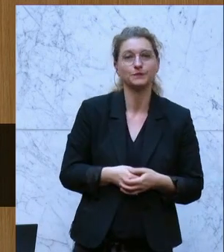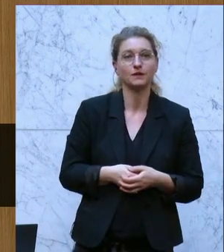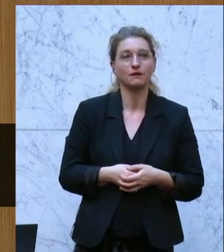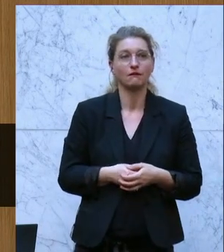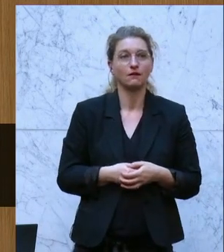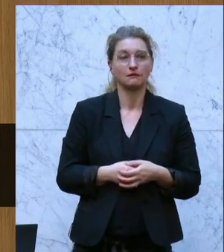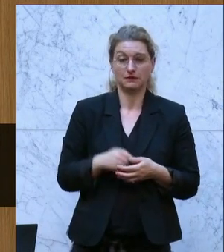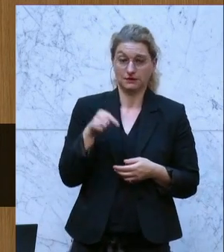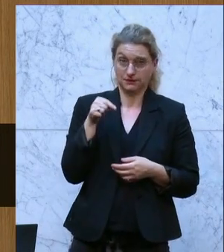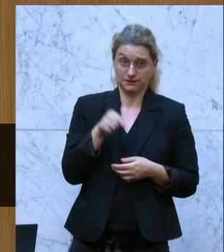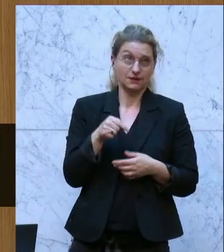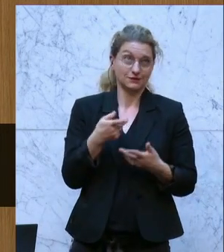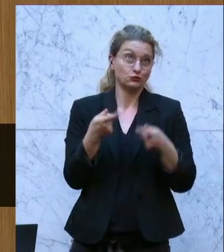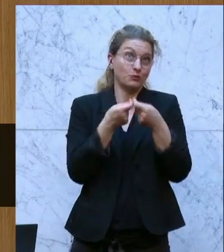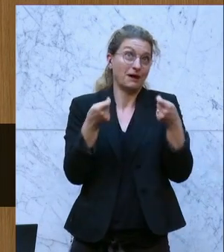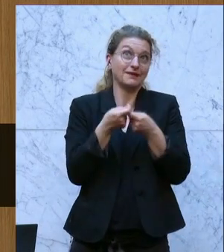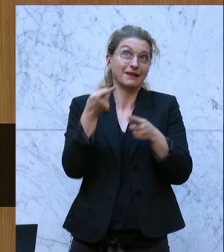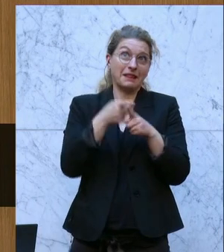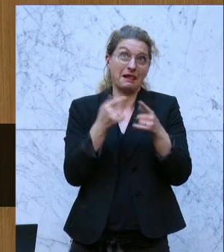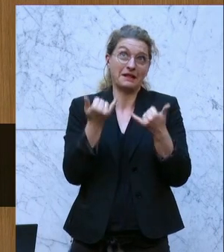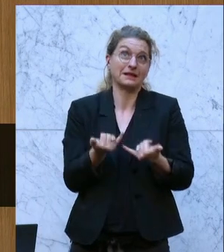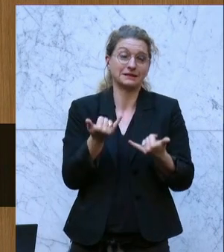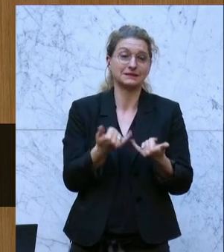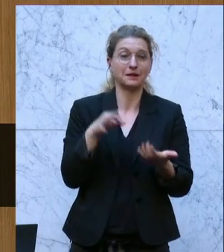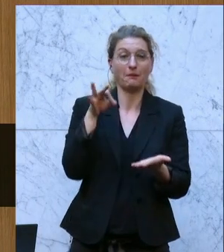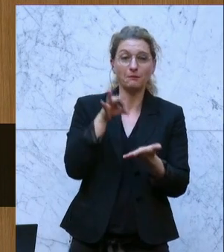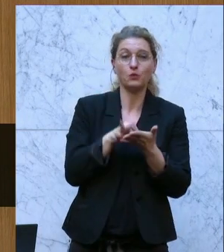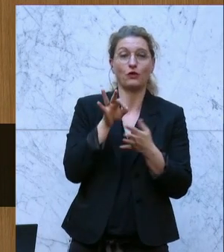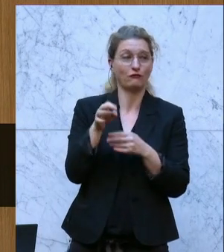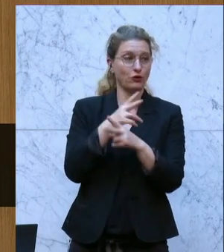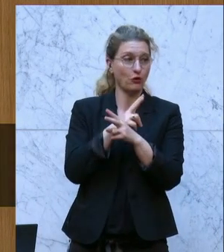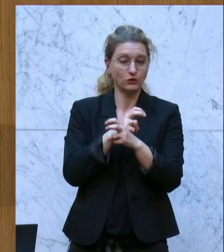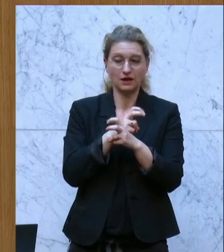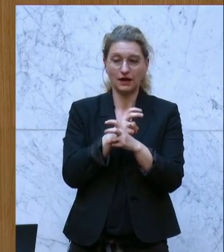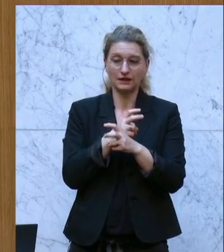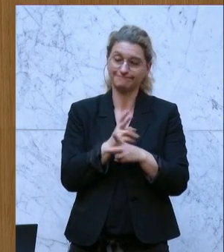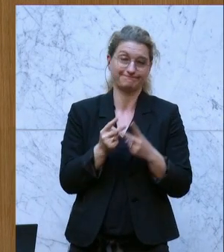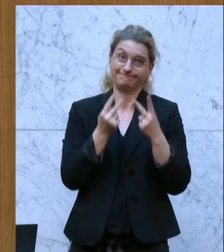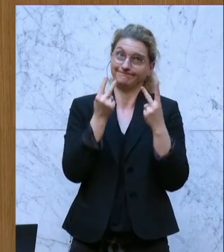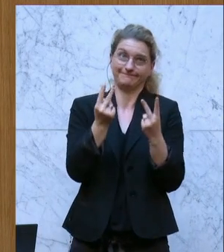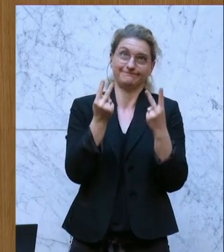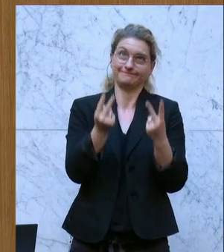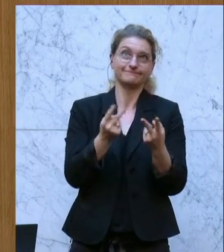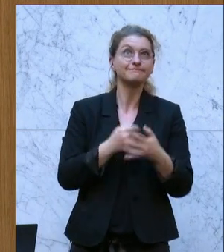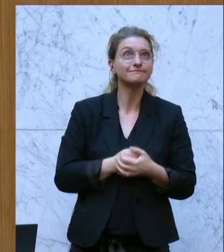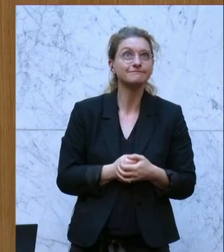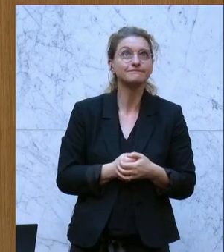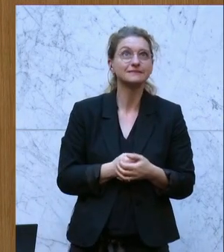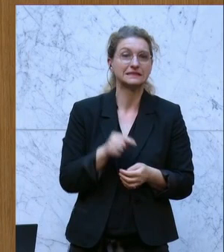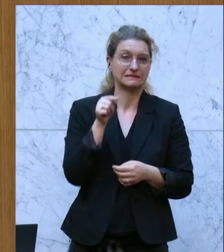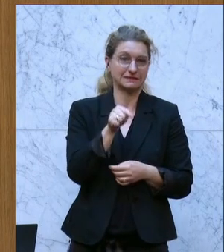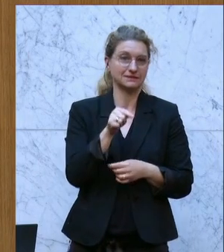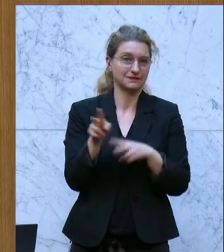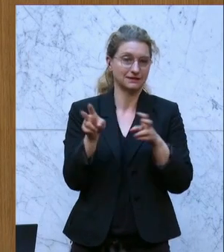bei einem sehr spannenden Teil angelangt, bei einem Punkt, der für Österreich entscheidend ist, einem Punkt, der für die